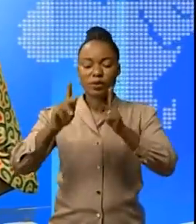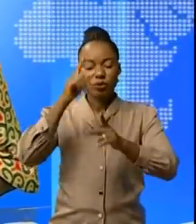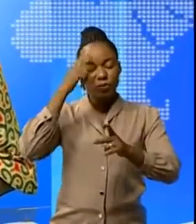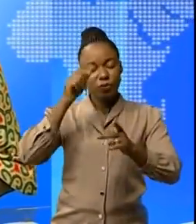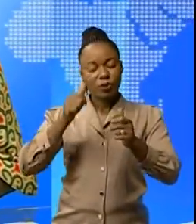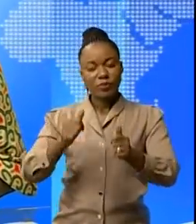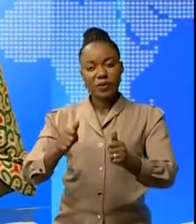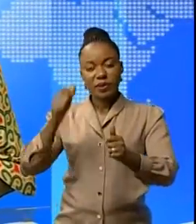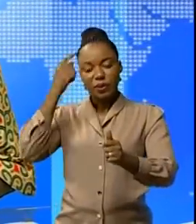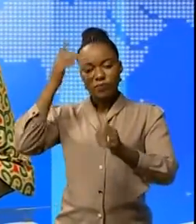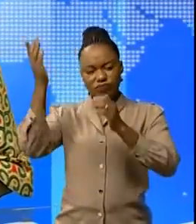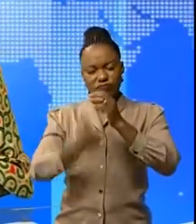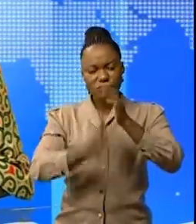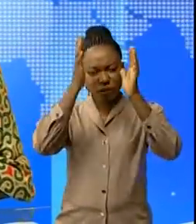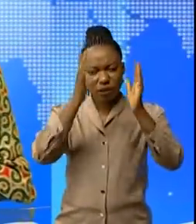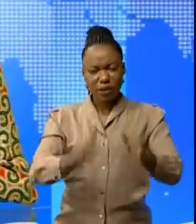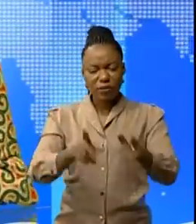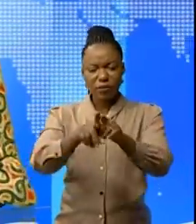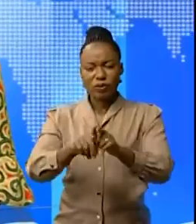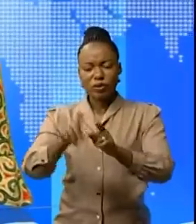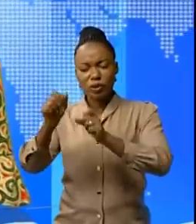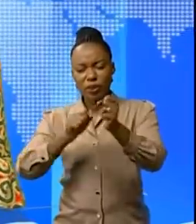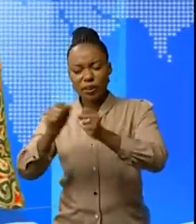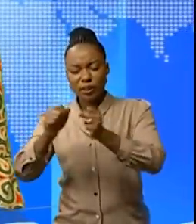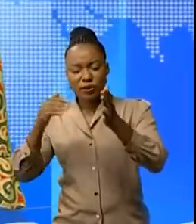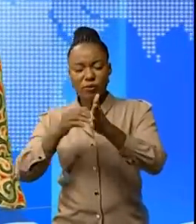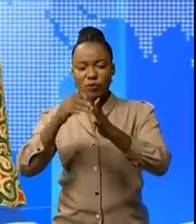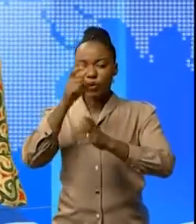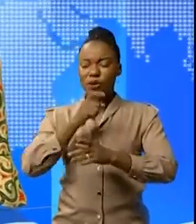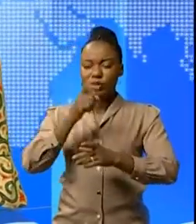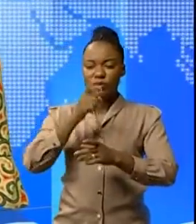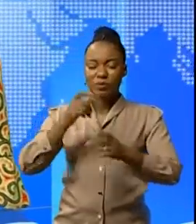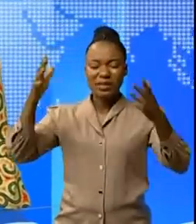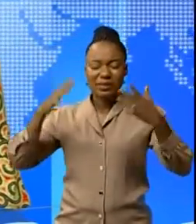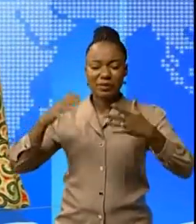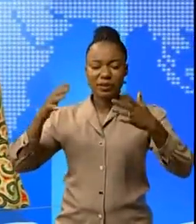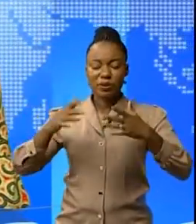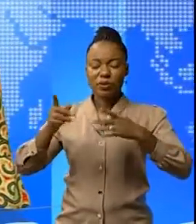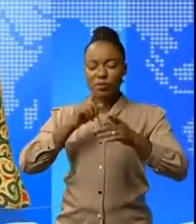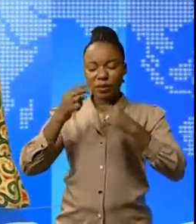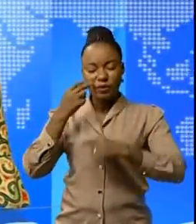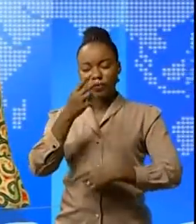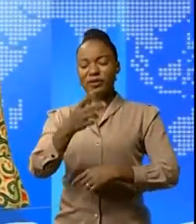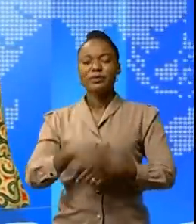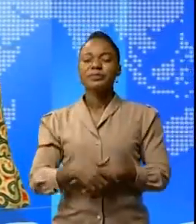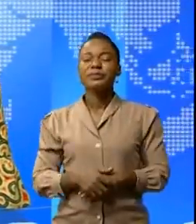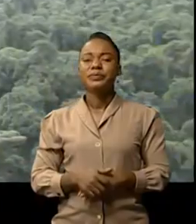du reboisement pour lutter contre le réchauffement climatique comme nous dit Eric Cabamba